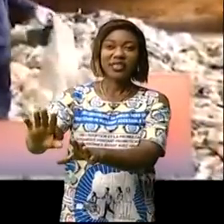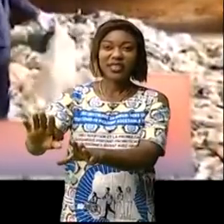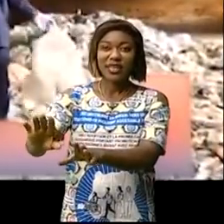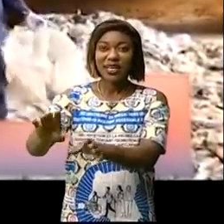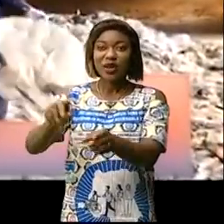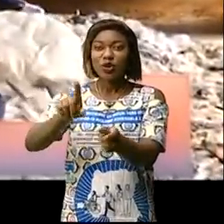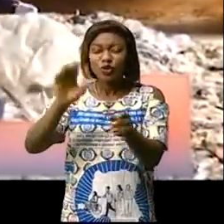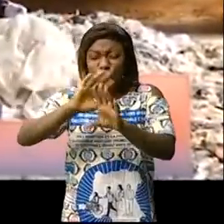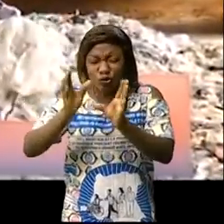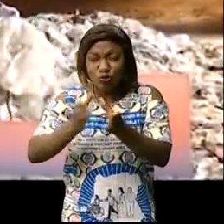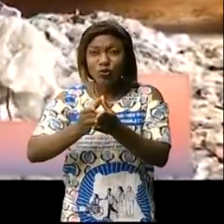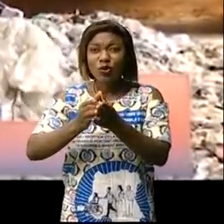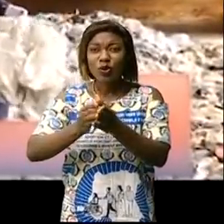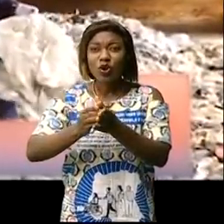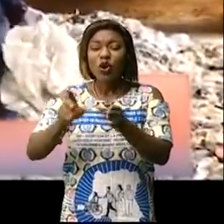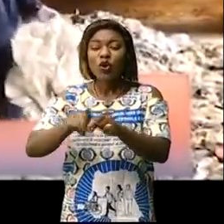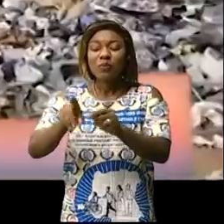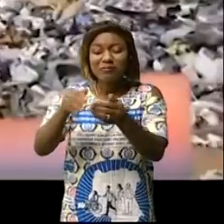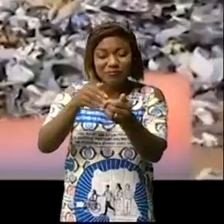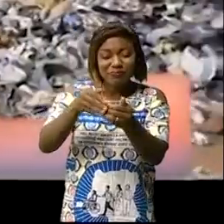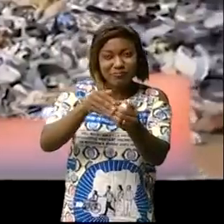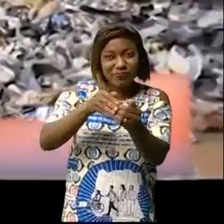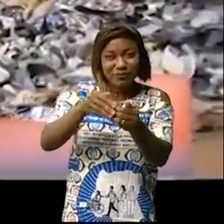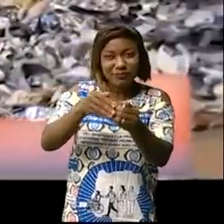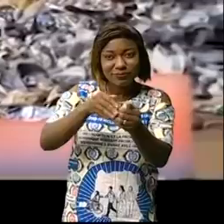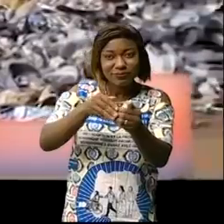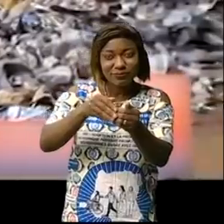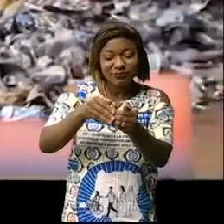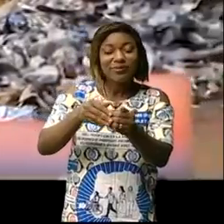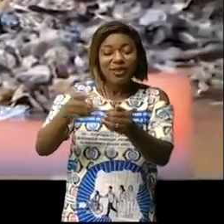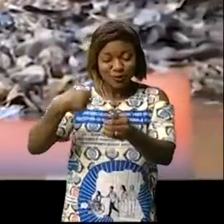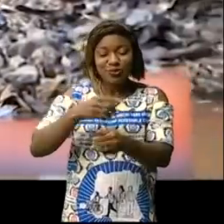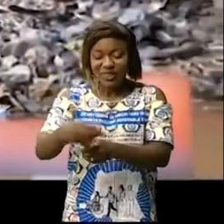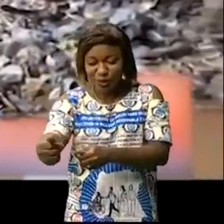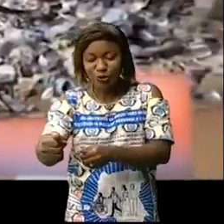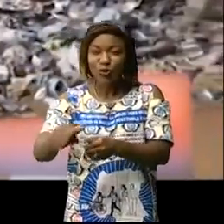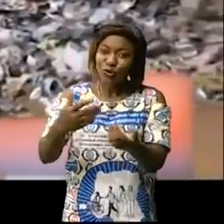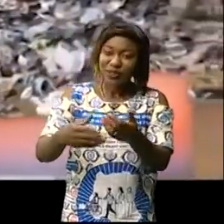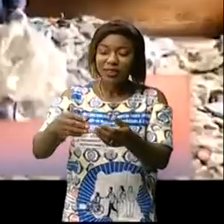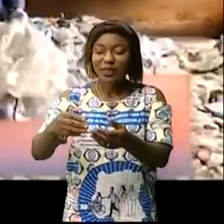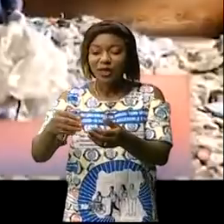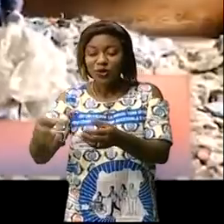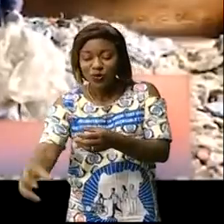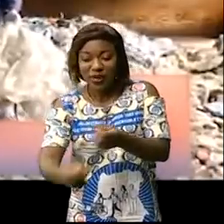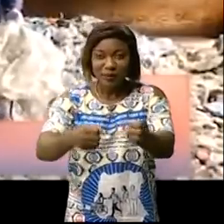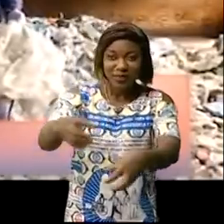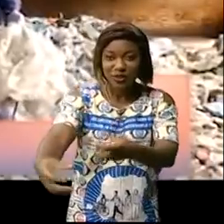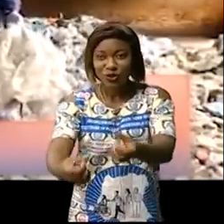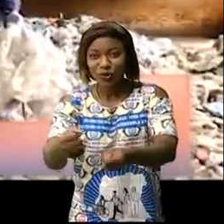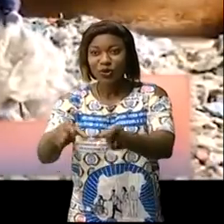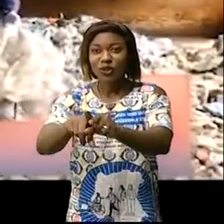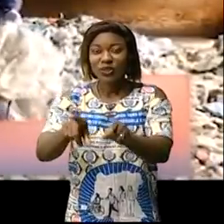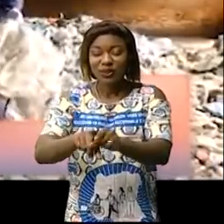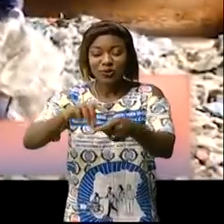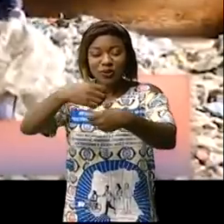des mâches donc tout ce qui se nomme comme plastique pas peut-être c'est curieux mais on achète ça ça nous permet de créer des